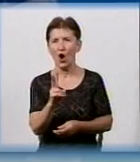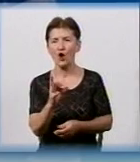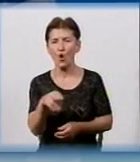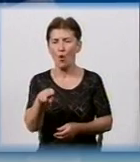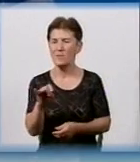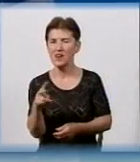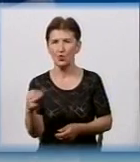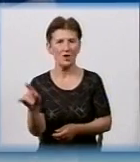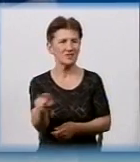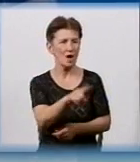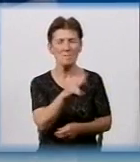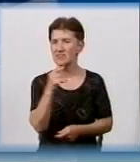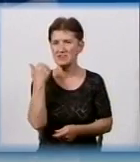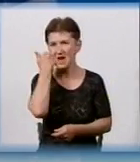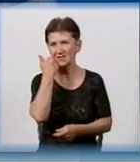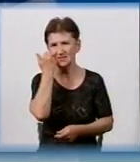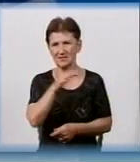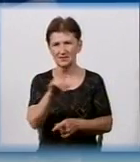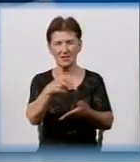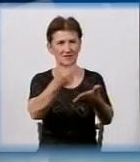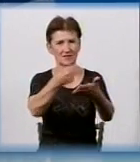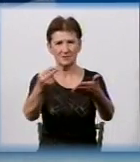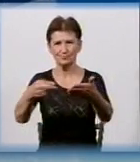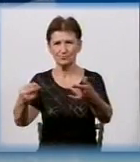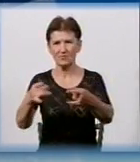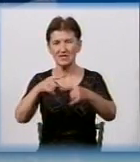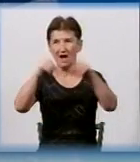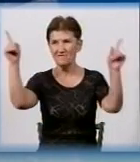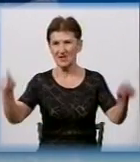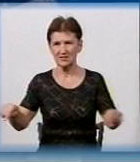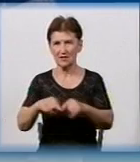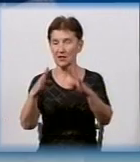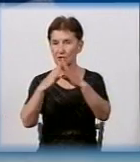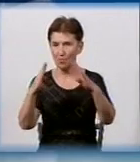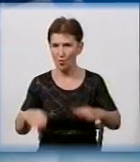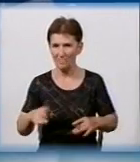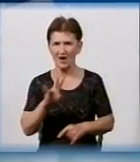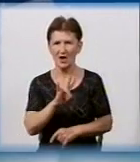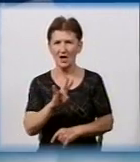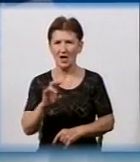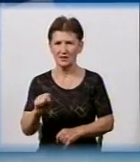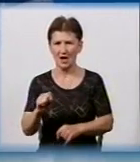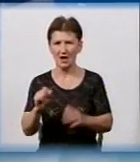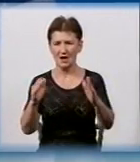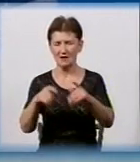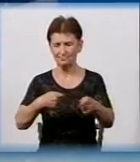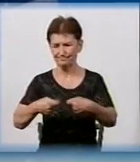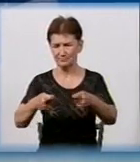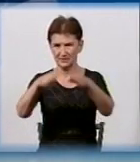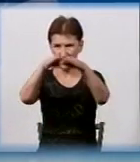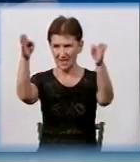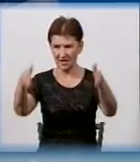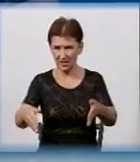Там, не стеснявся, наносяться ці надписи на фасади домів, на ларки, на магазини.